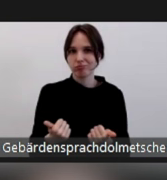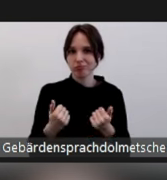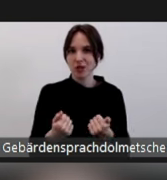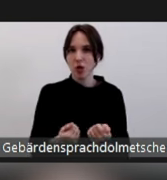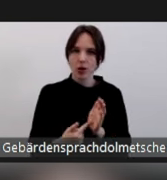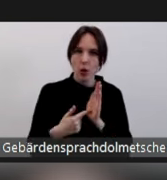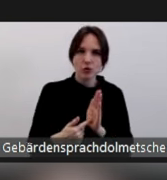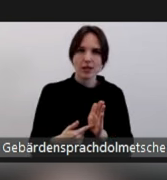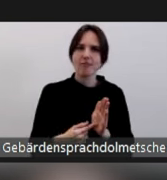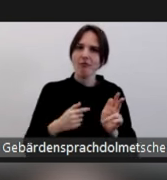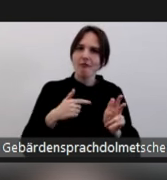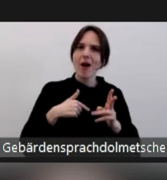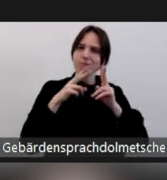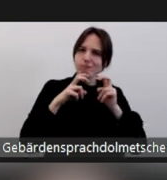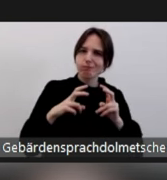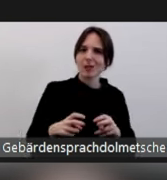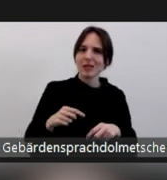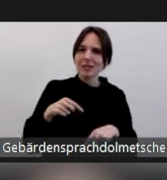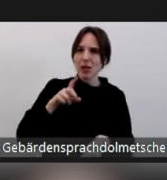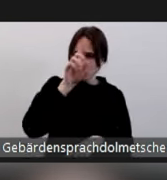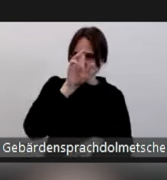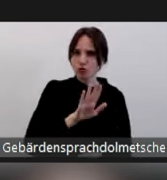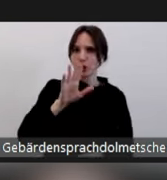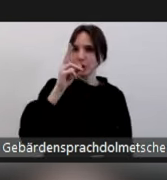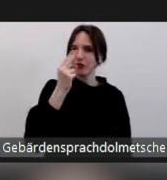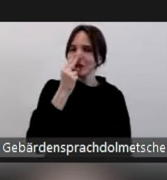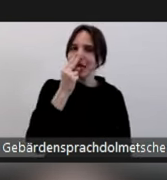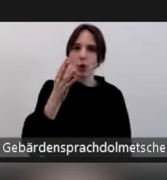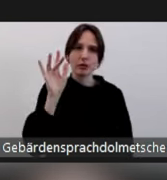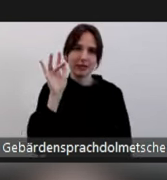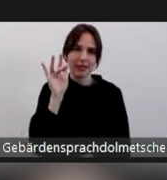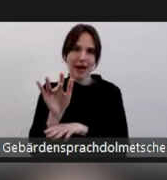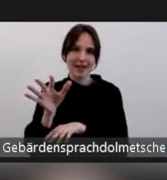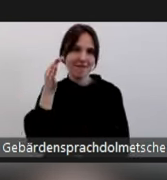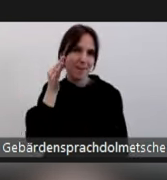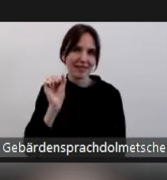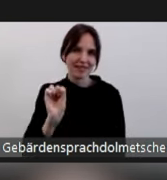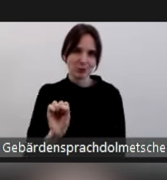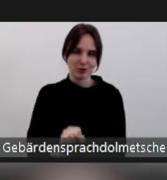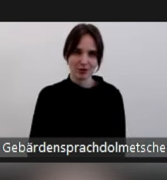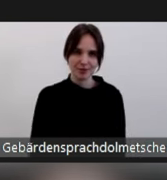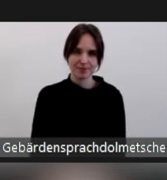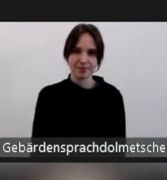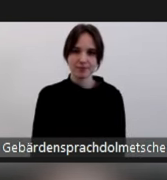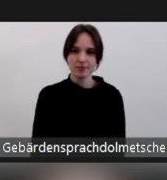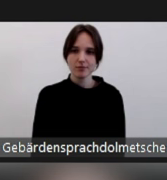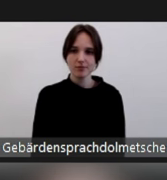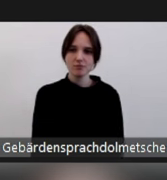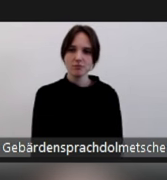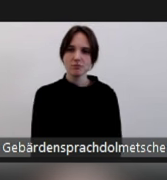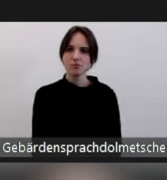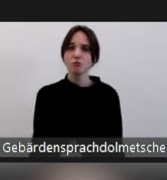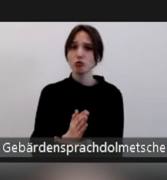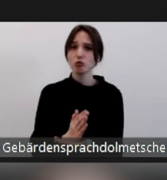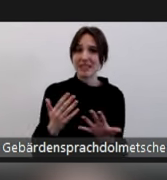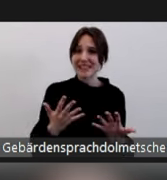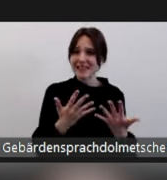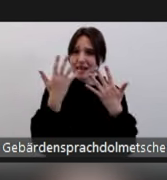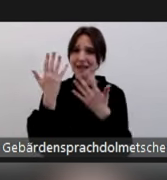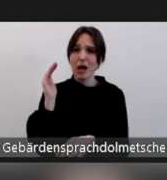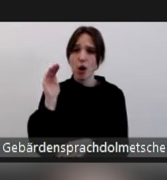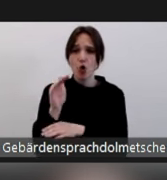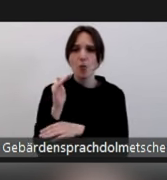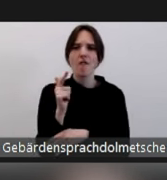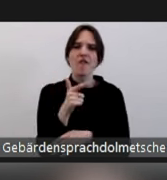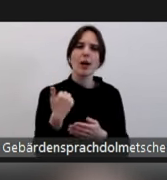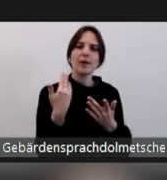Antifeminismus in diesem Land sich darstellt. Bisher hatten wir ja, und das machen wir jetzt auch mittlerweile seit über zehn Jahren, haben wir immer viel